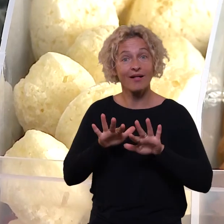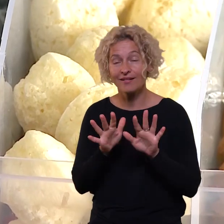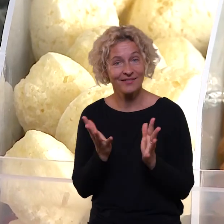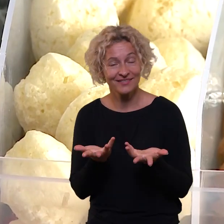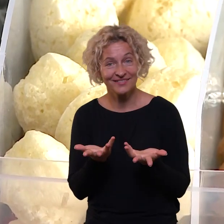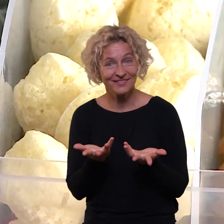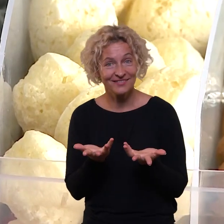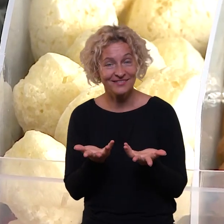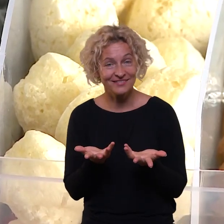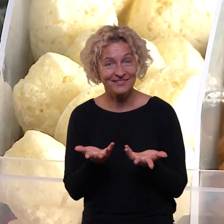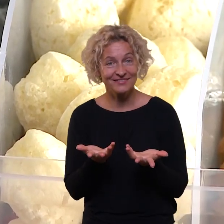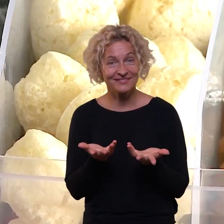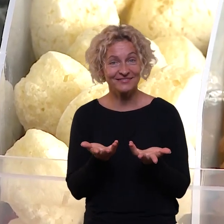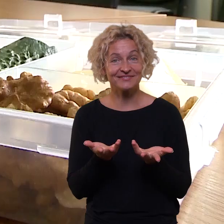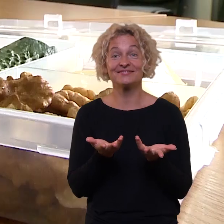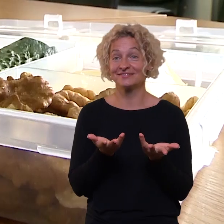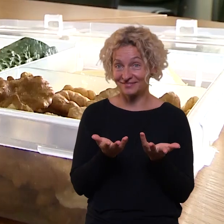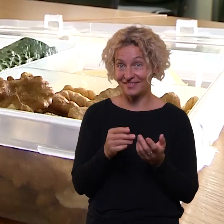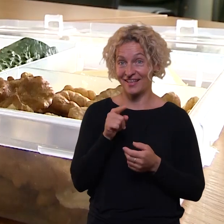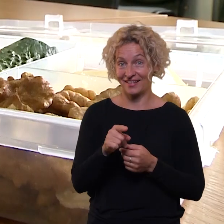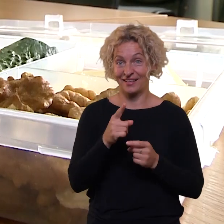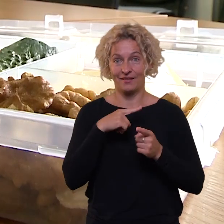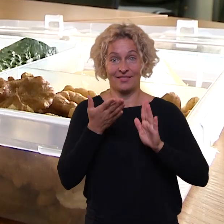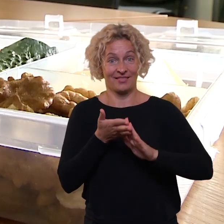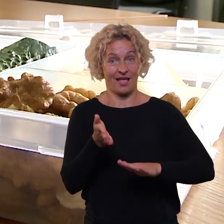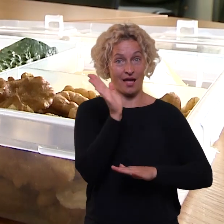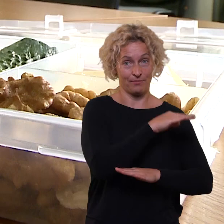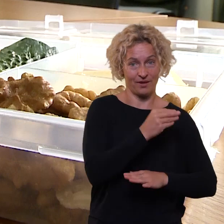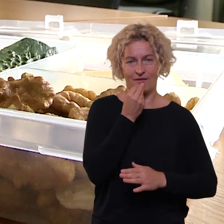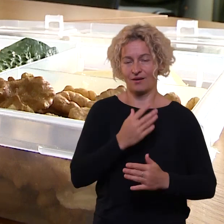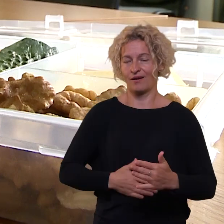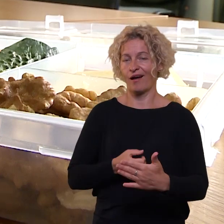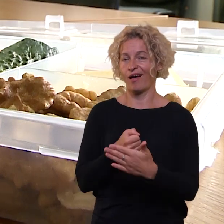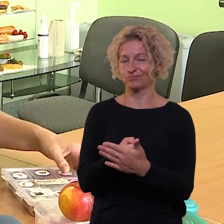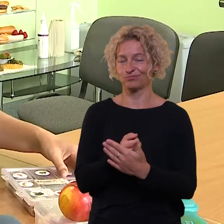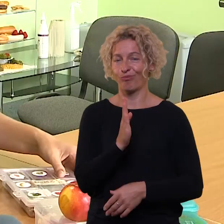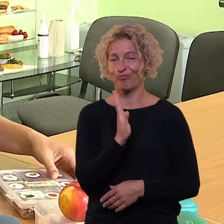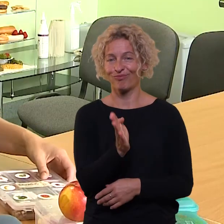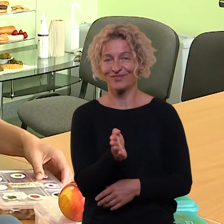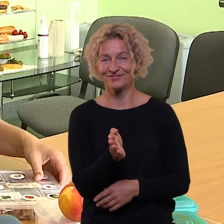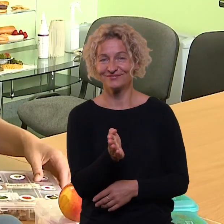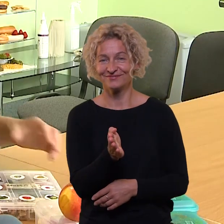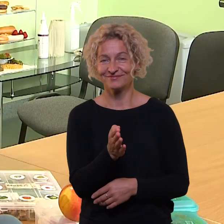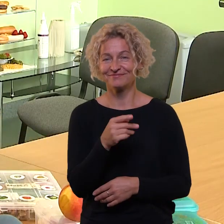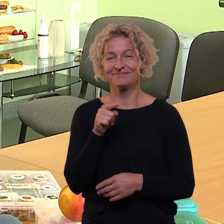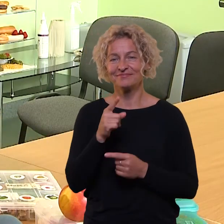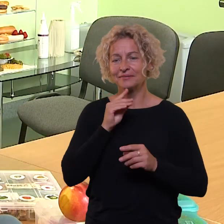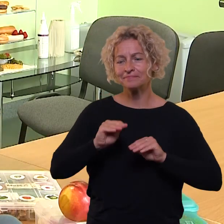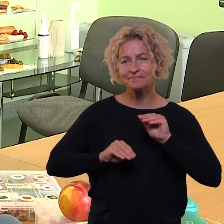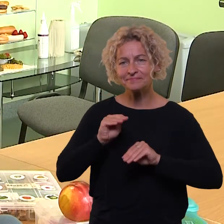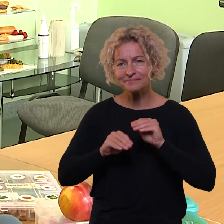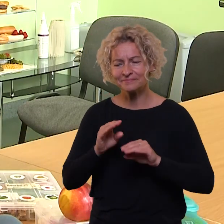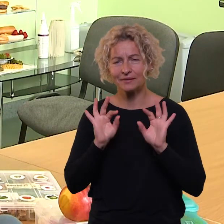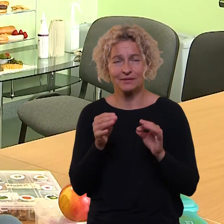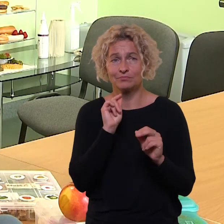papildyti, kad mokslyvis namo grįžtų pilnų skrandžių, o ne pilna dėžutė. Iš tikrųjų į ją galima pridėti visko,